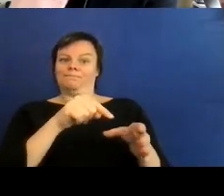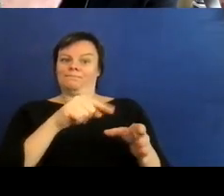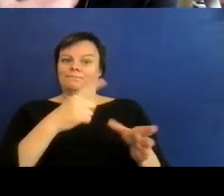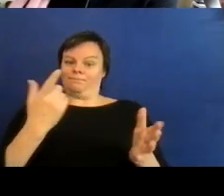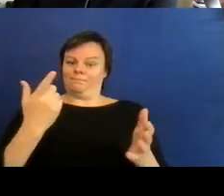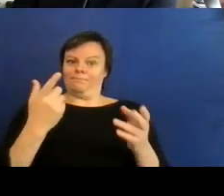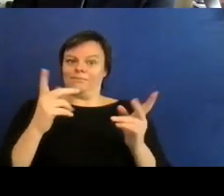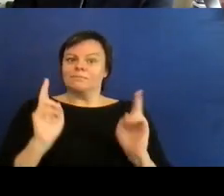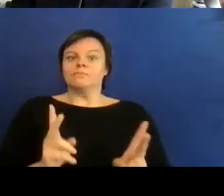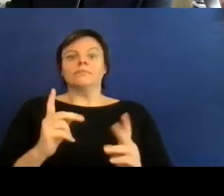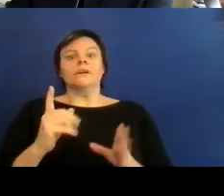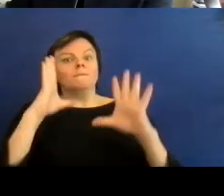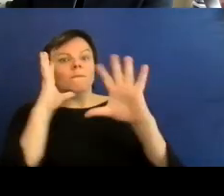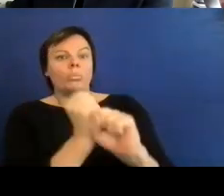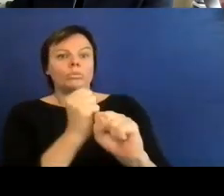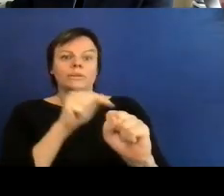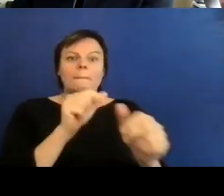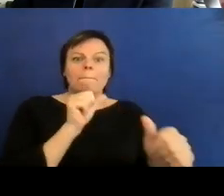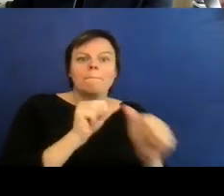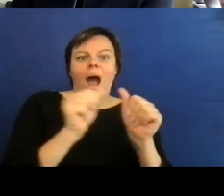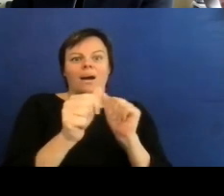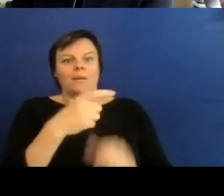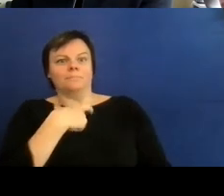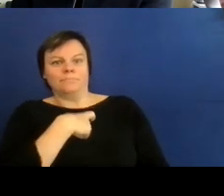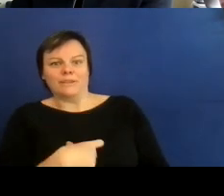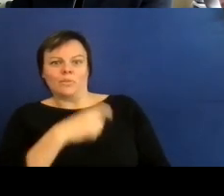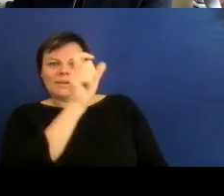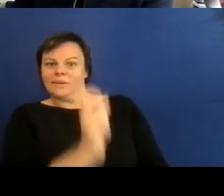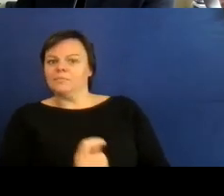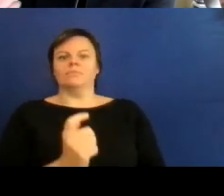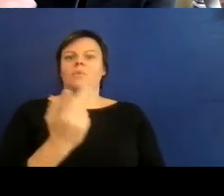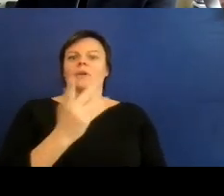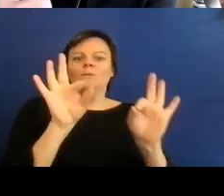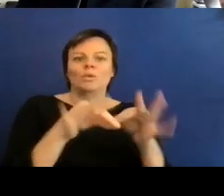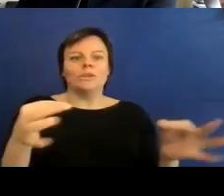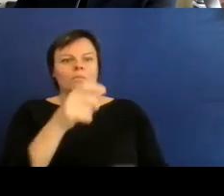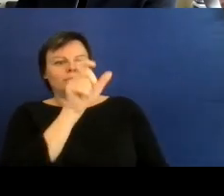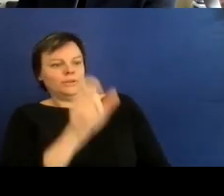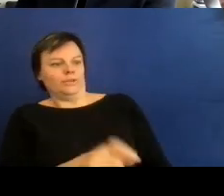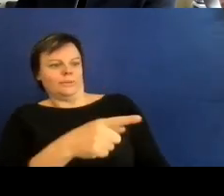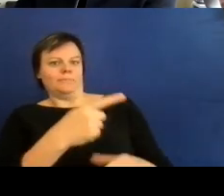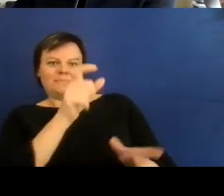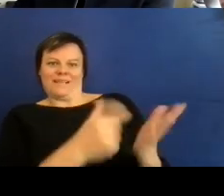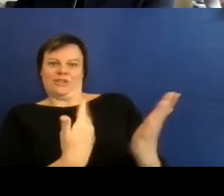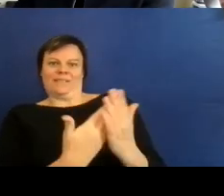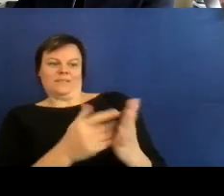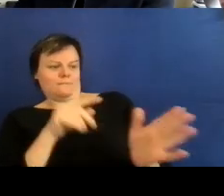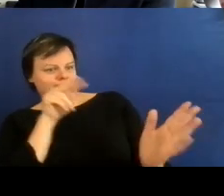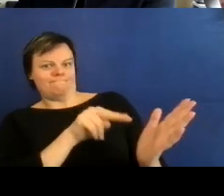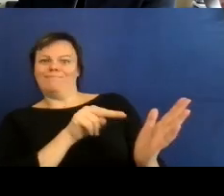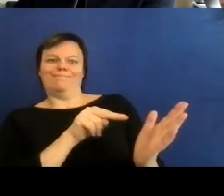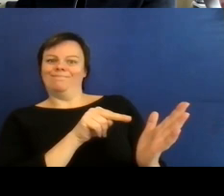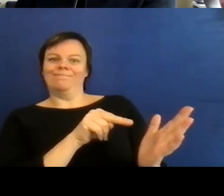einer einer funktion eines persönlichen menschen legen sondern in unserem heutigen heute existierenden modernen